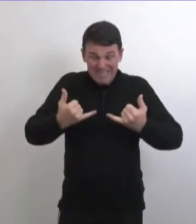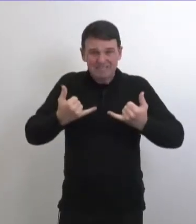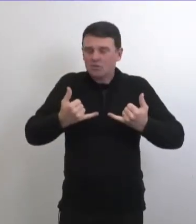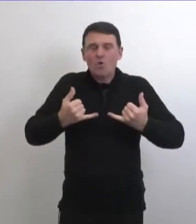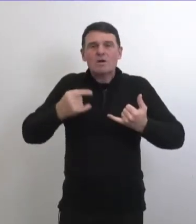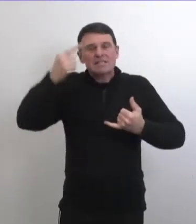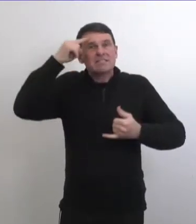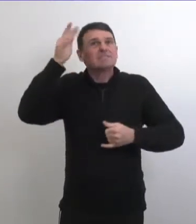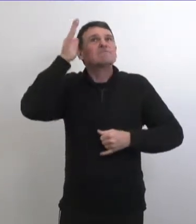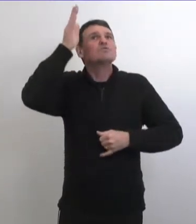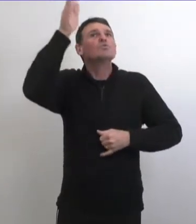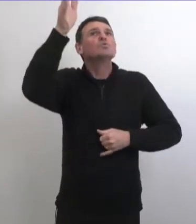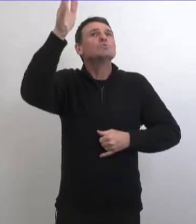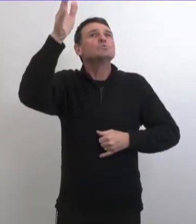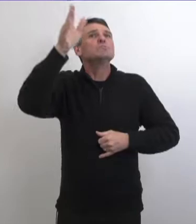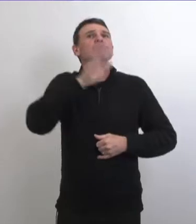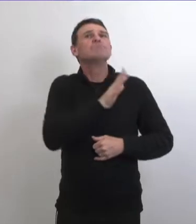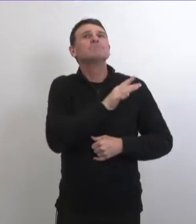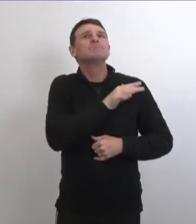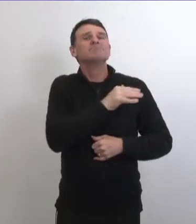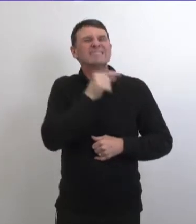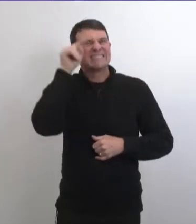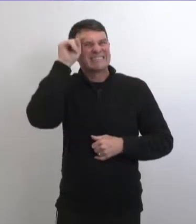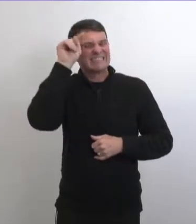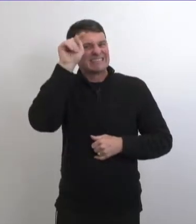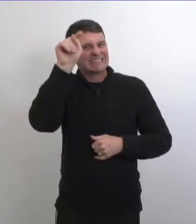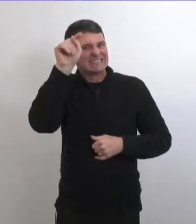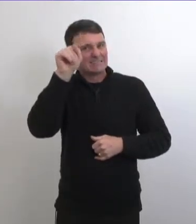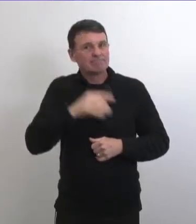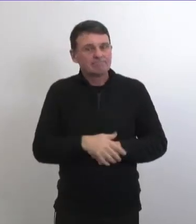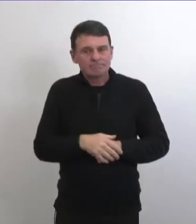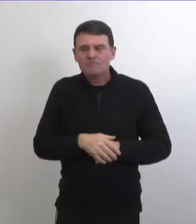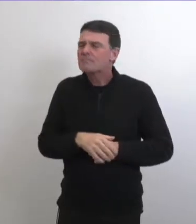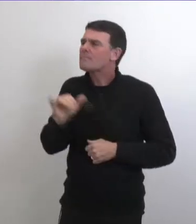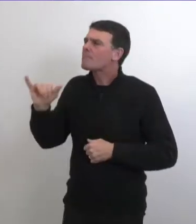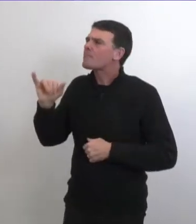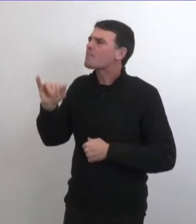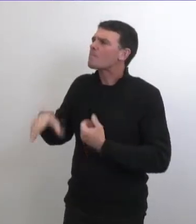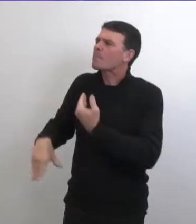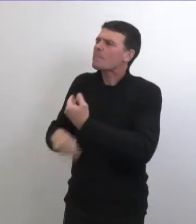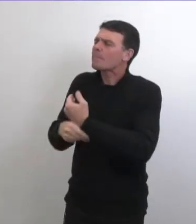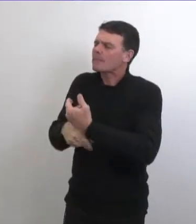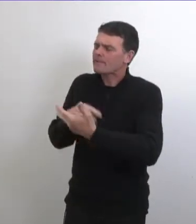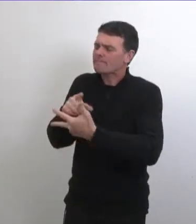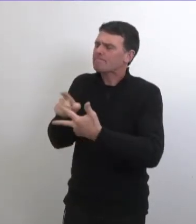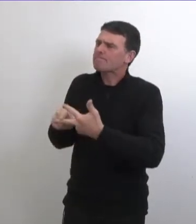on a vraiment besoin de mettre l'accent sur l'année prochaine une bonne année l'année prochaine